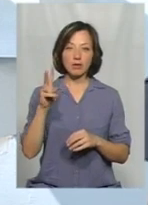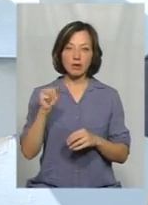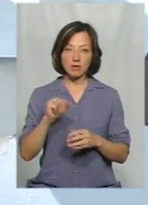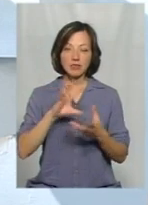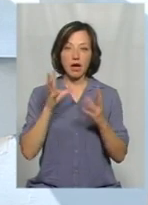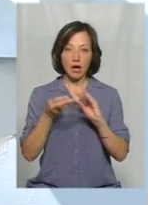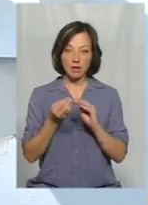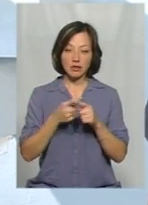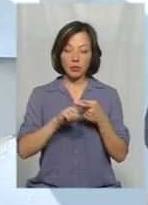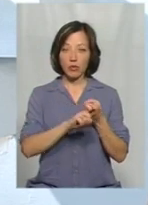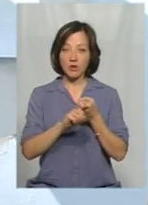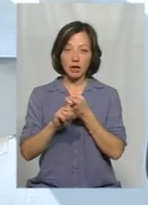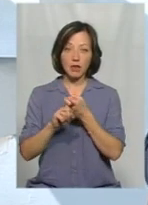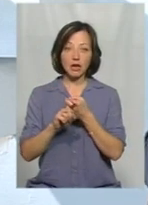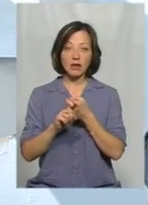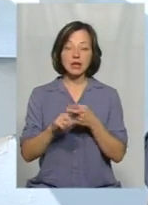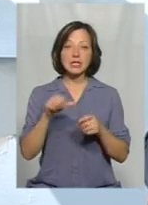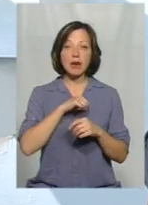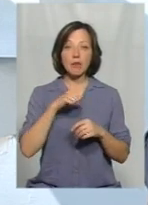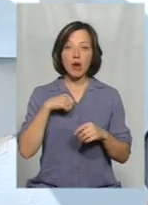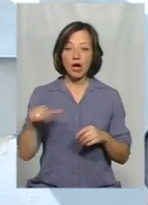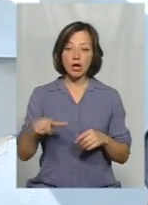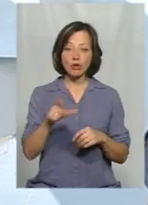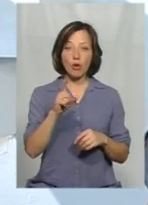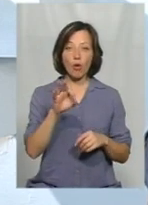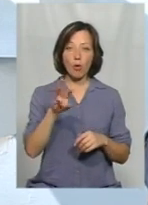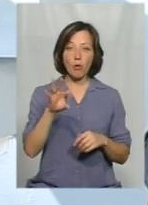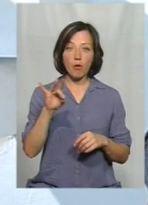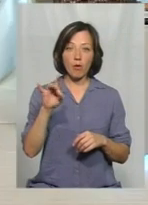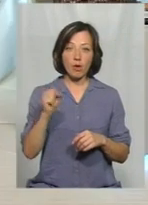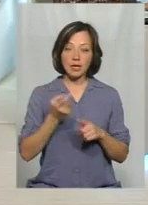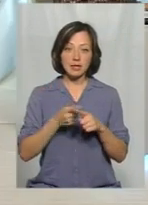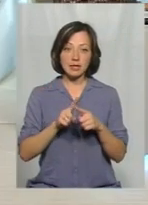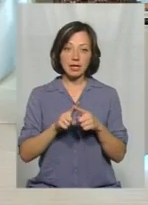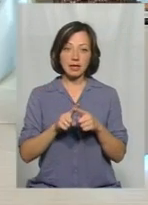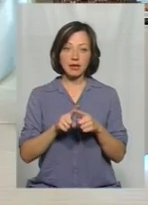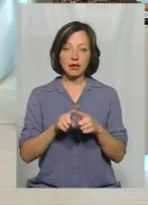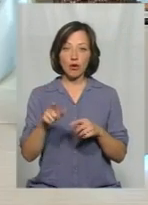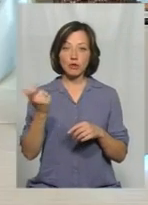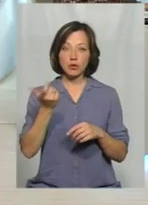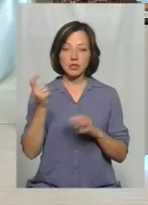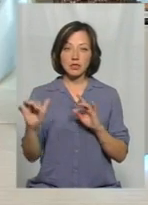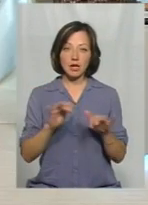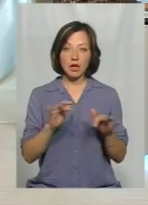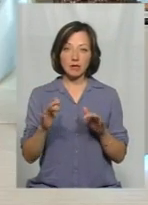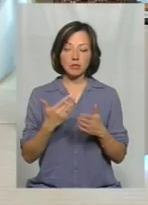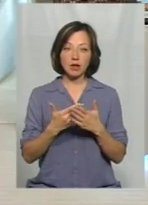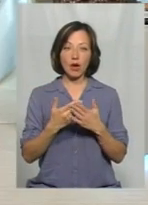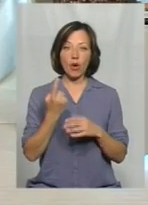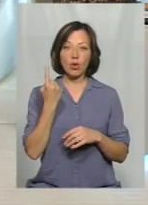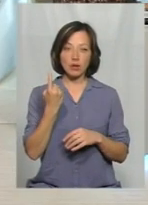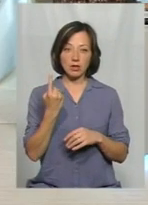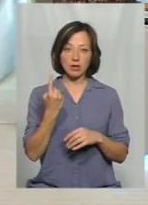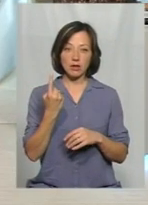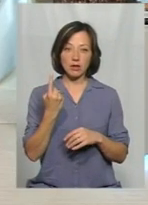взагальному, а це воно зв'язано. Ви знаєте, сама річка Хомора, це ж на ній не здійснює свою господарську діяльність, або, вернічі, лише один